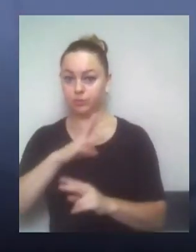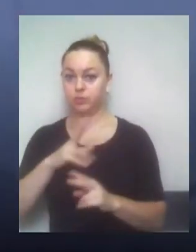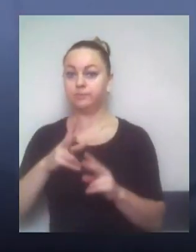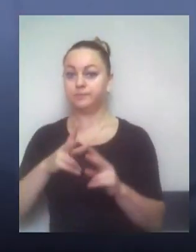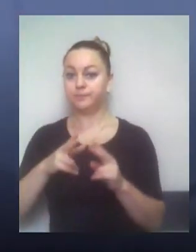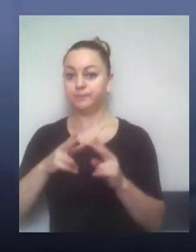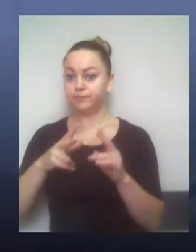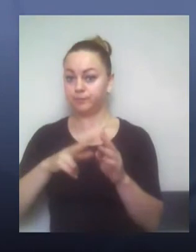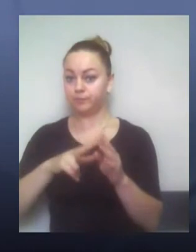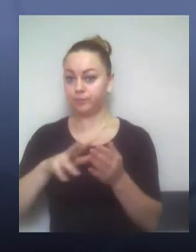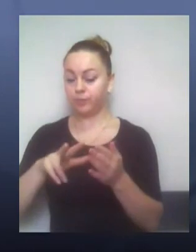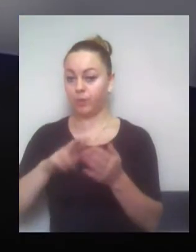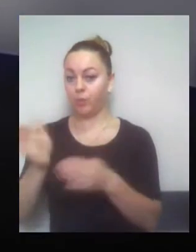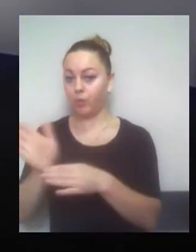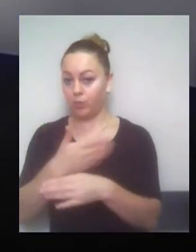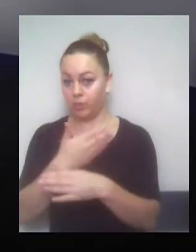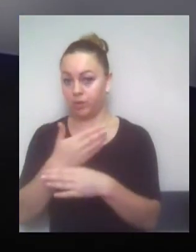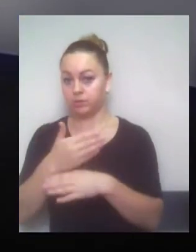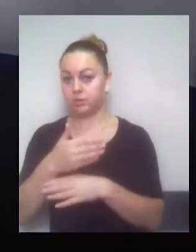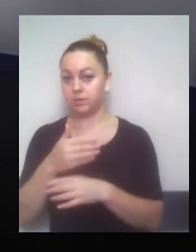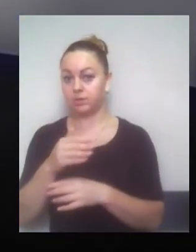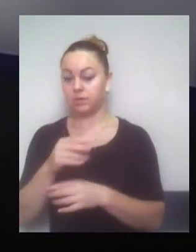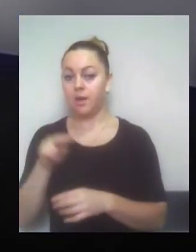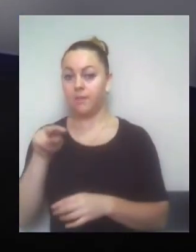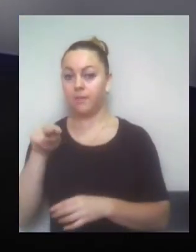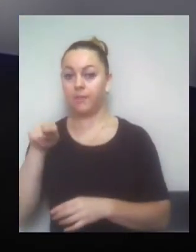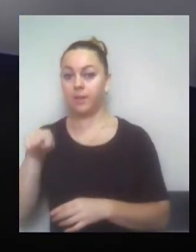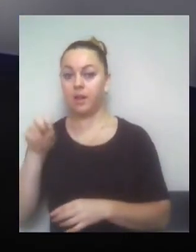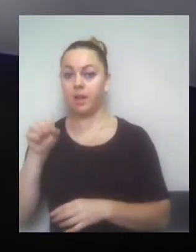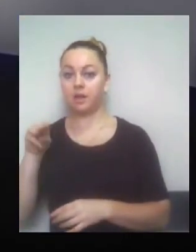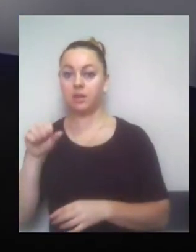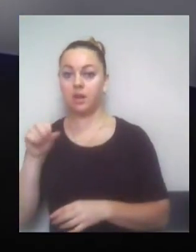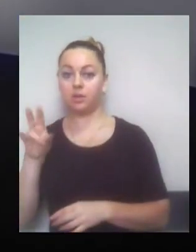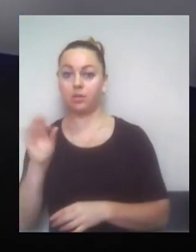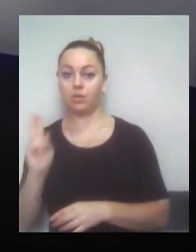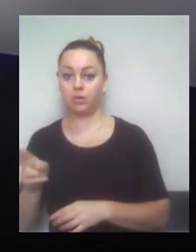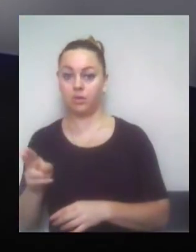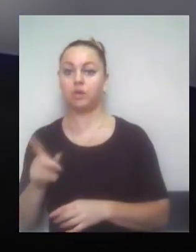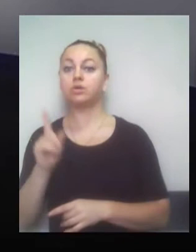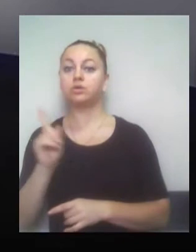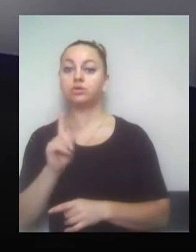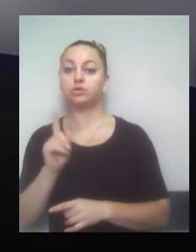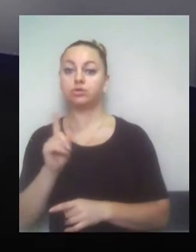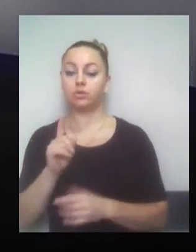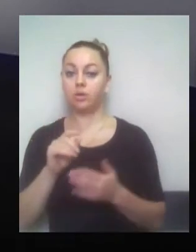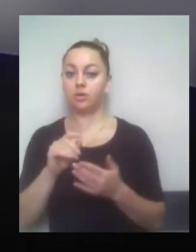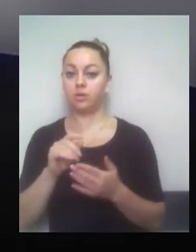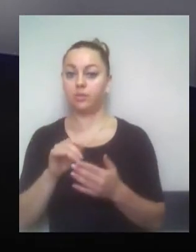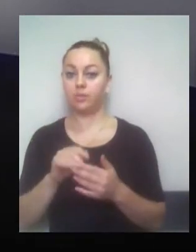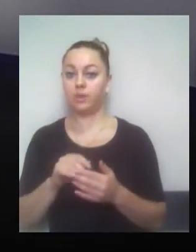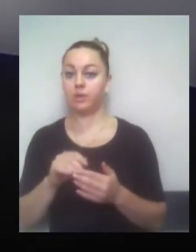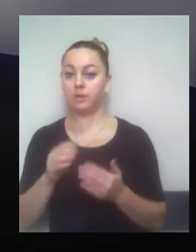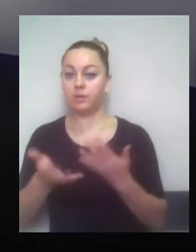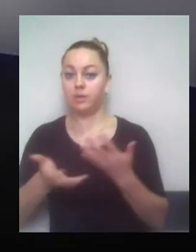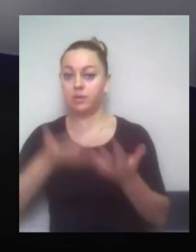знаходяться на вулиці Рішельєвська, для того, щоб при розборе крыши здання типографії. Це